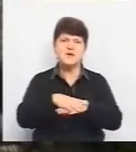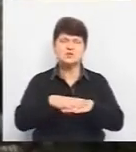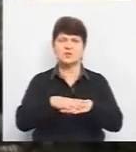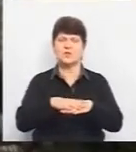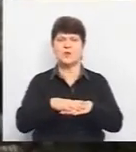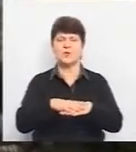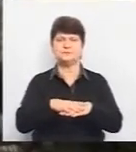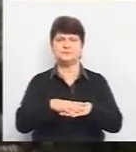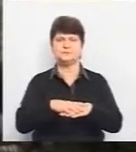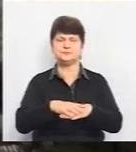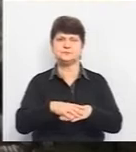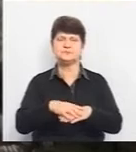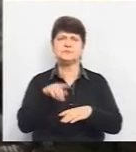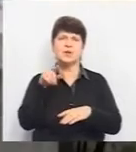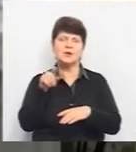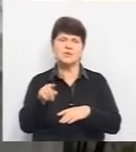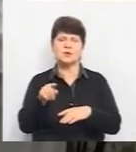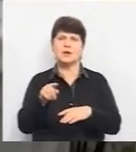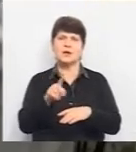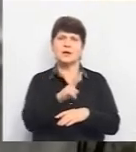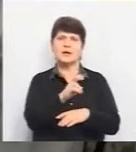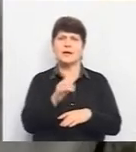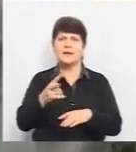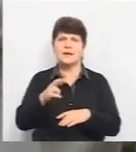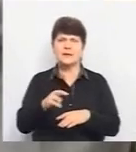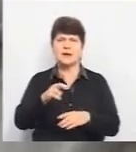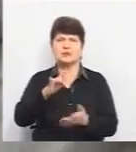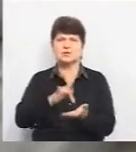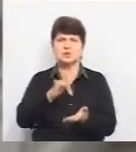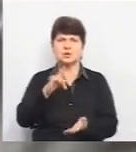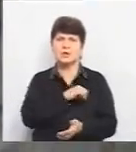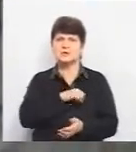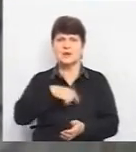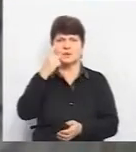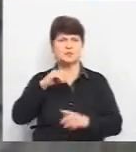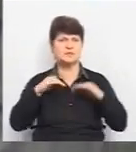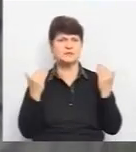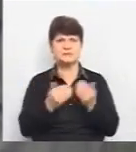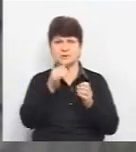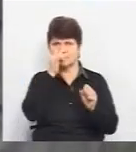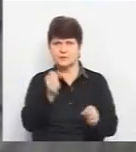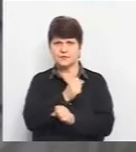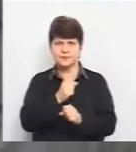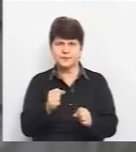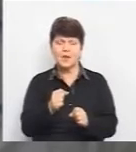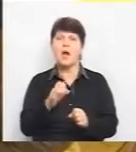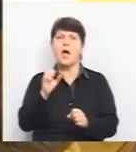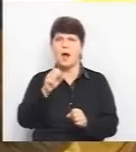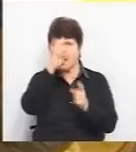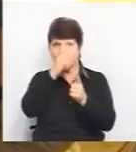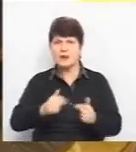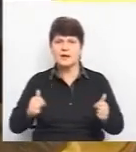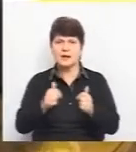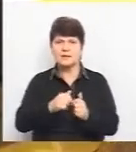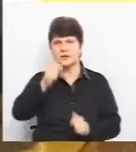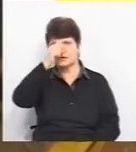коронавірусу і в бідних районах столиці Кенії, де люди не мають змоги самоізолюватися. А країни, в яких пік пандемії вже минув, як-от